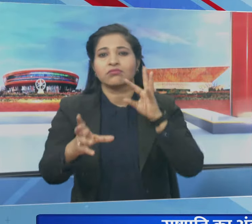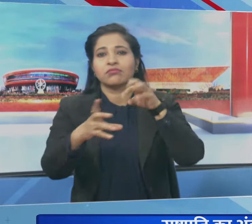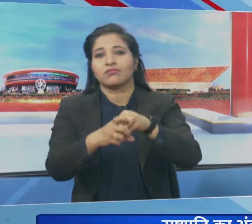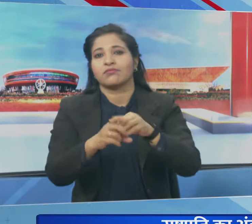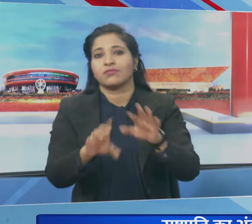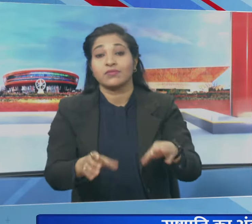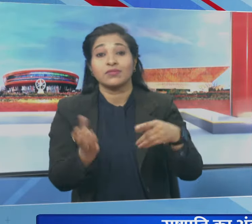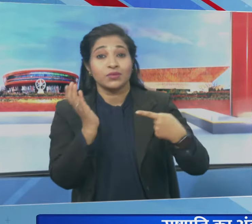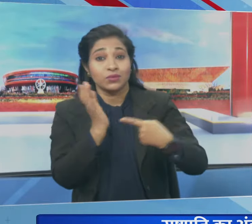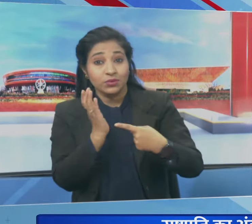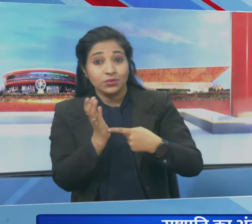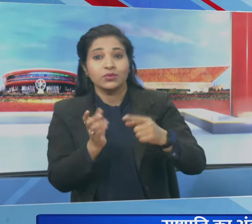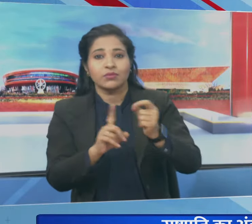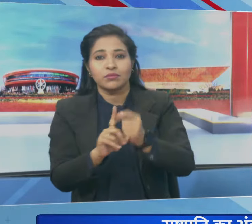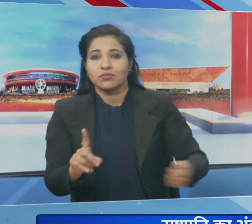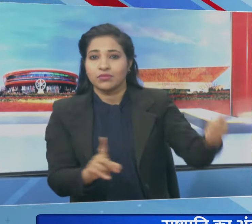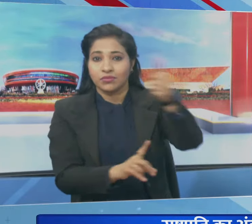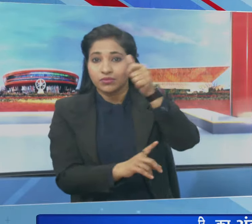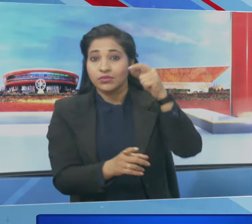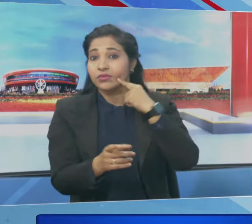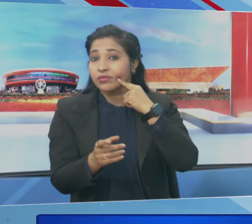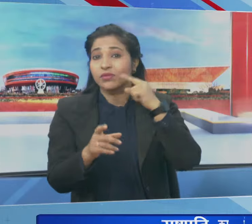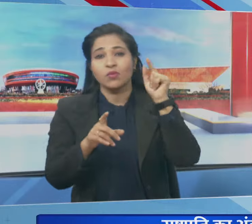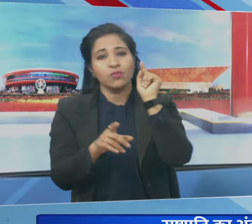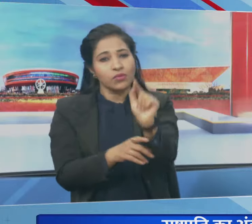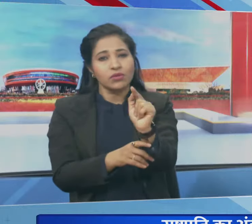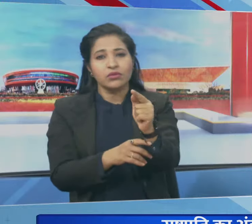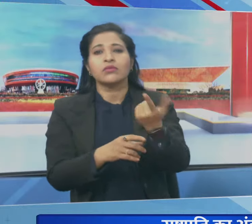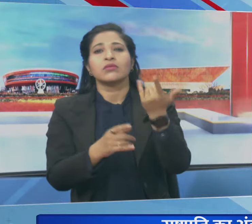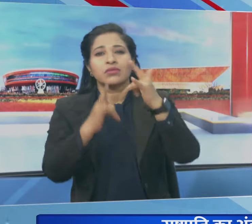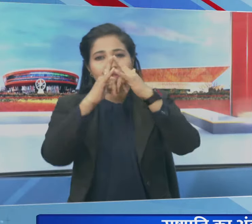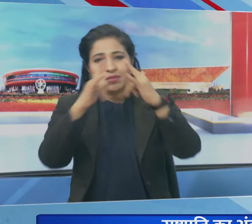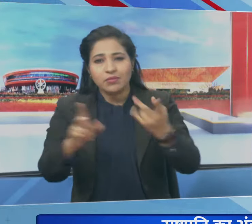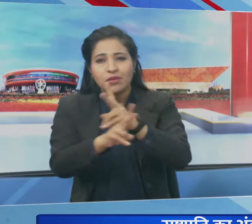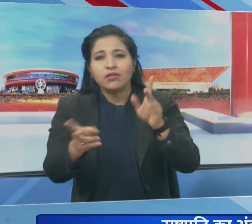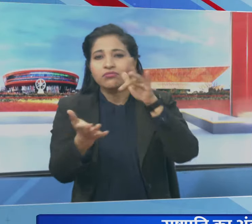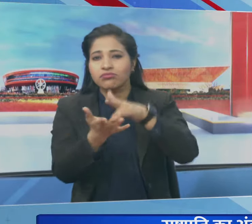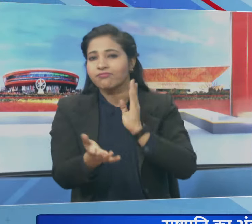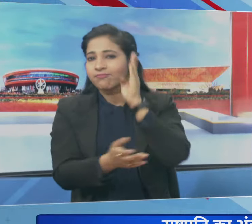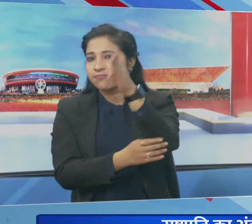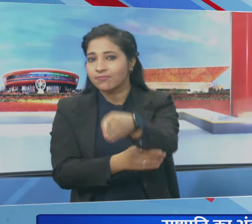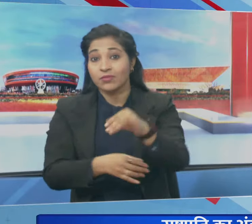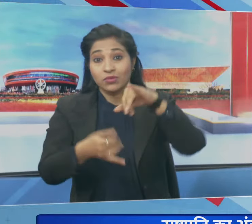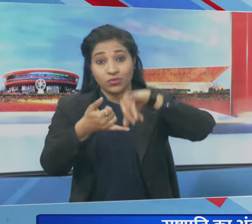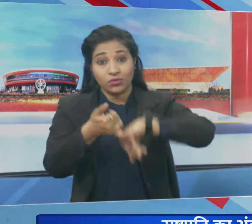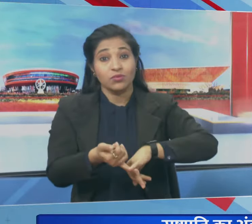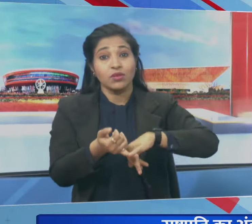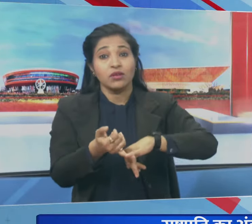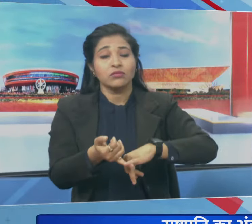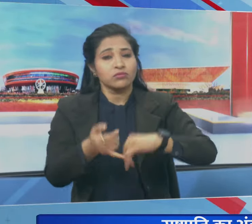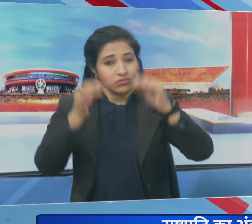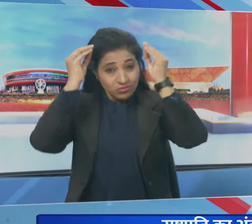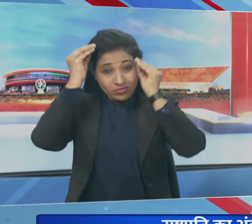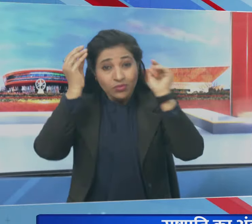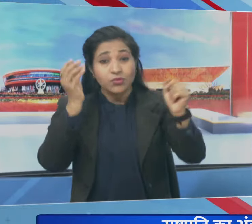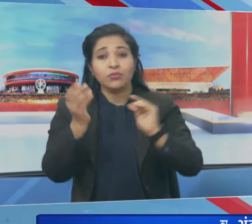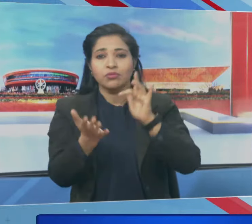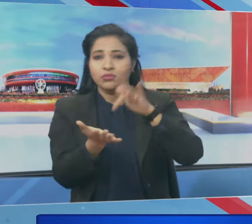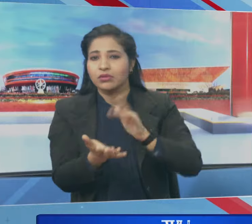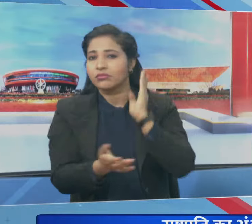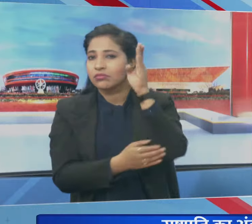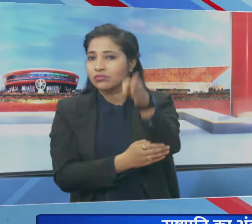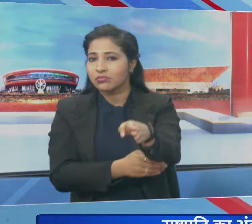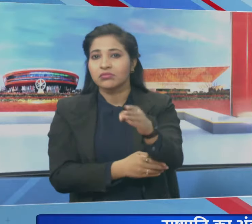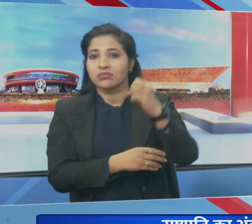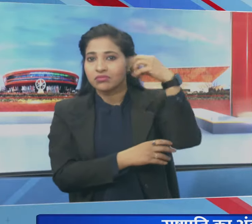मंगलवार को राश्टुपती इंद्रा पॉइंट और कैंप बिल खाड़ी भी जाएंगी विसुभाष चंद्रबोस द्वीब भी जाएंगी और लाइट